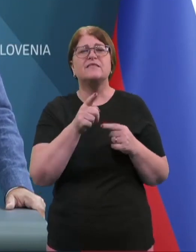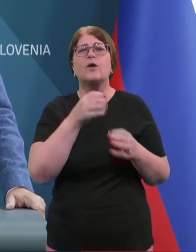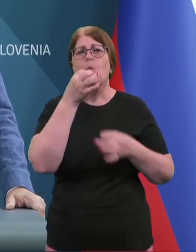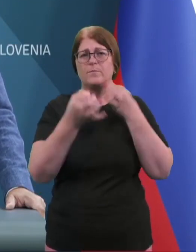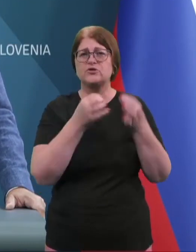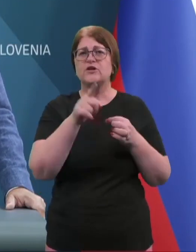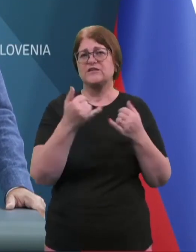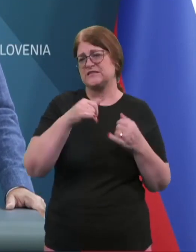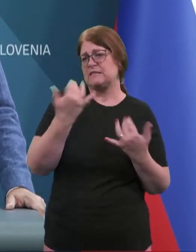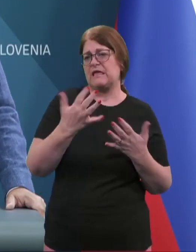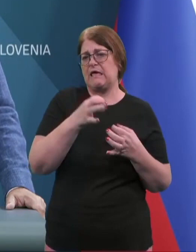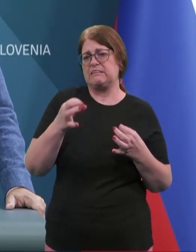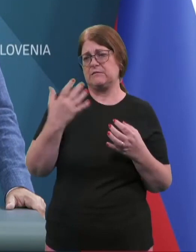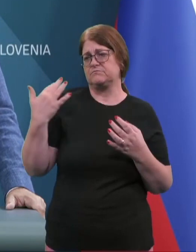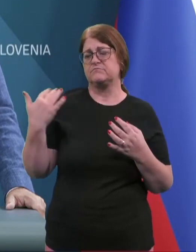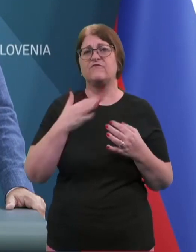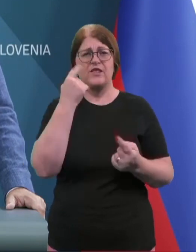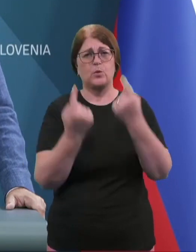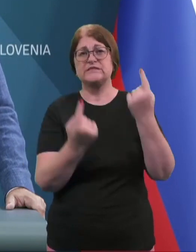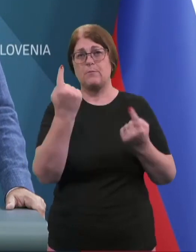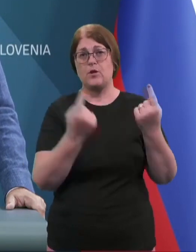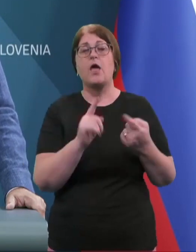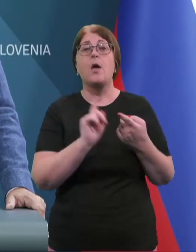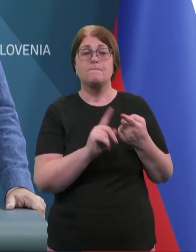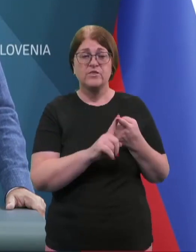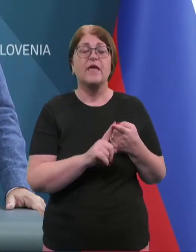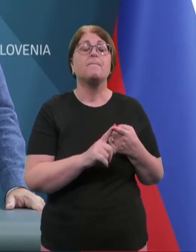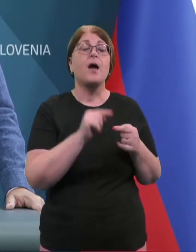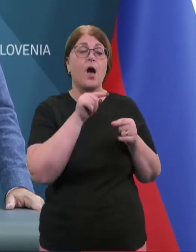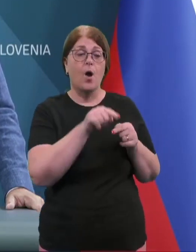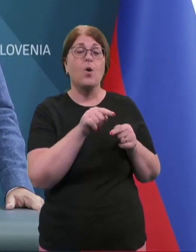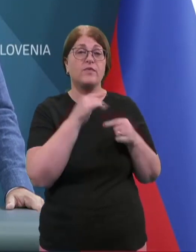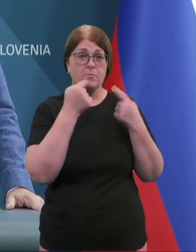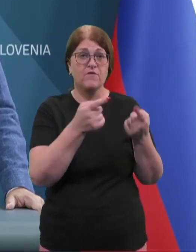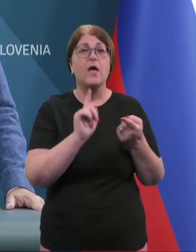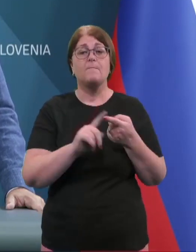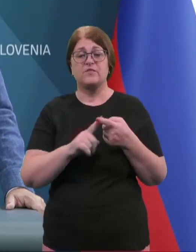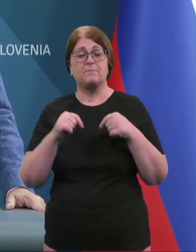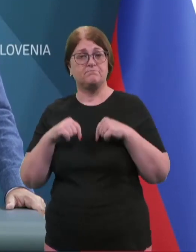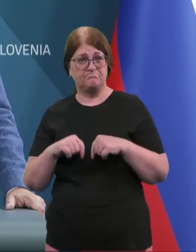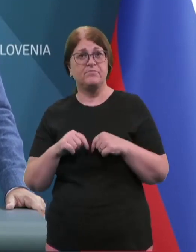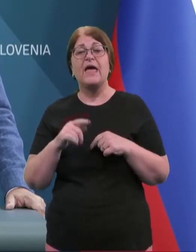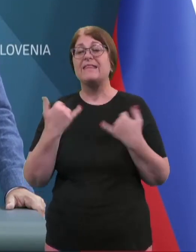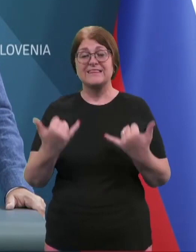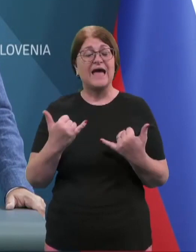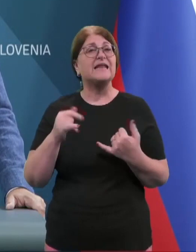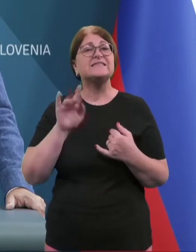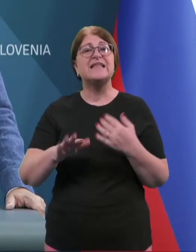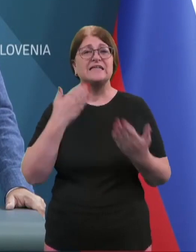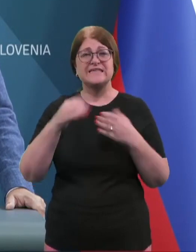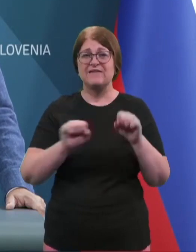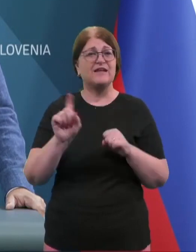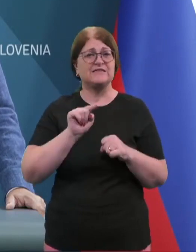javnosti in potem se lahko opredelimo, ker danes niti z njo, niti na seji vlade te tematike nismo